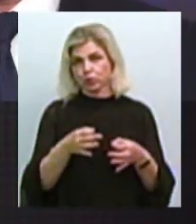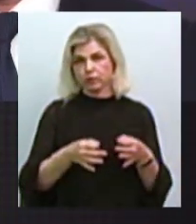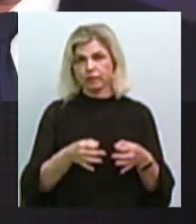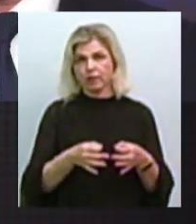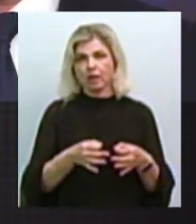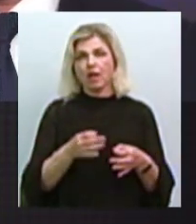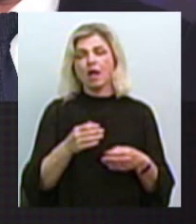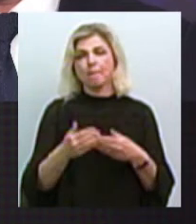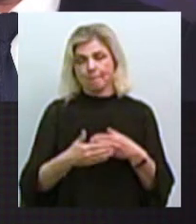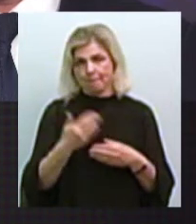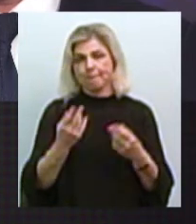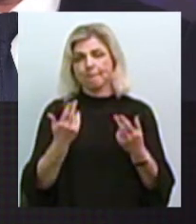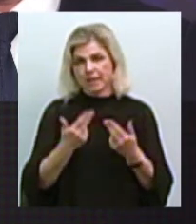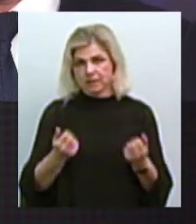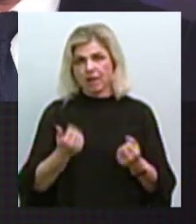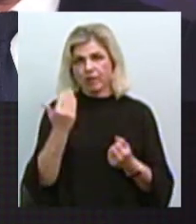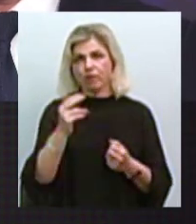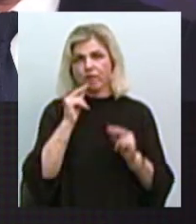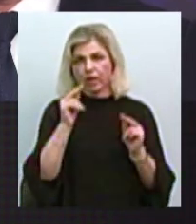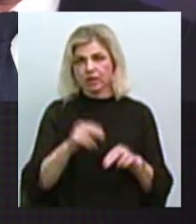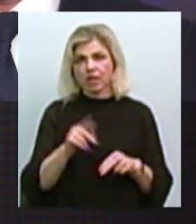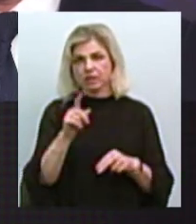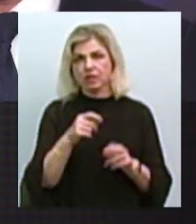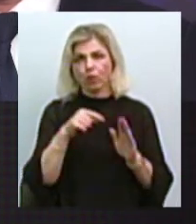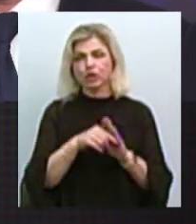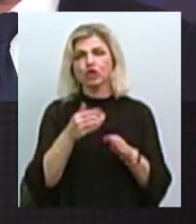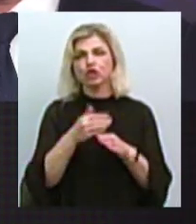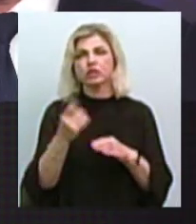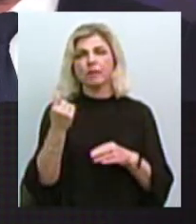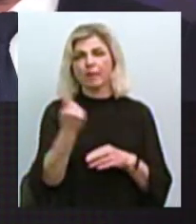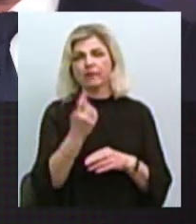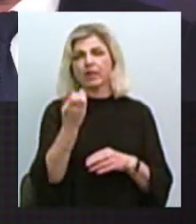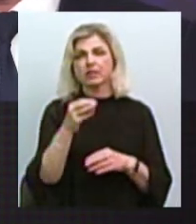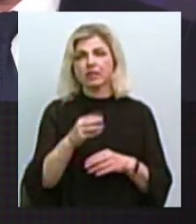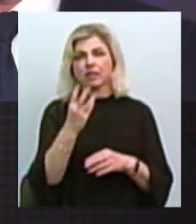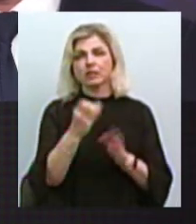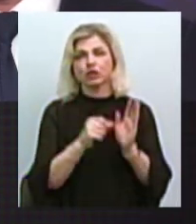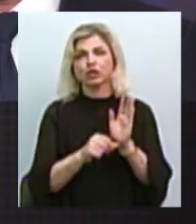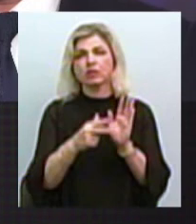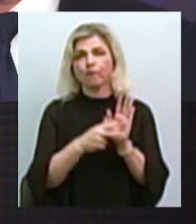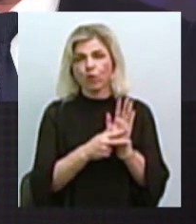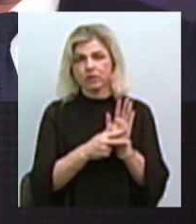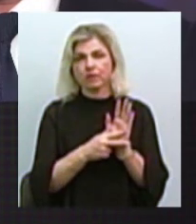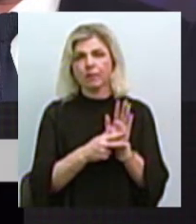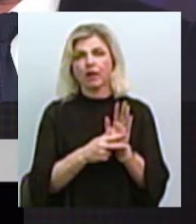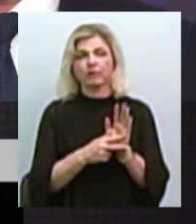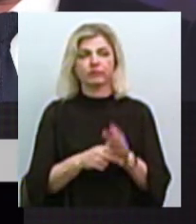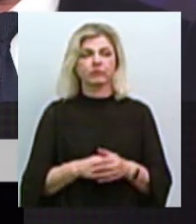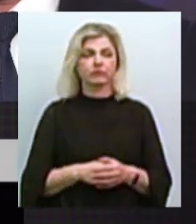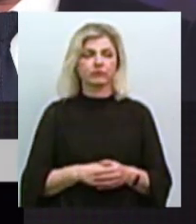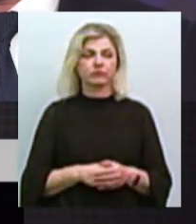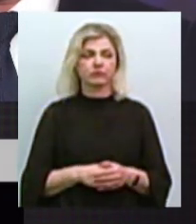признав його видним за ознаками частини першої статті 368 «Прийняття